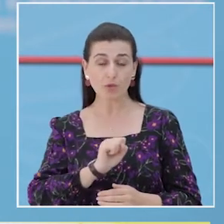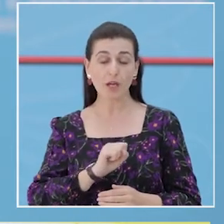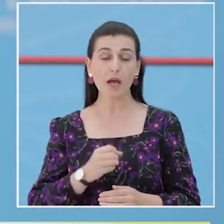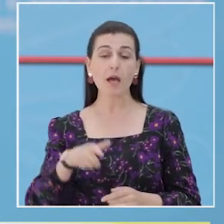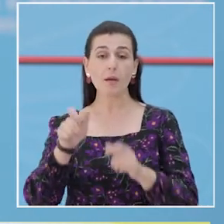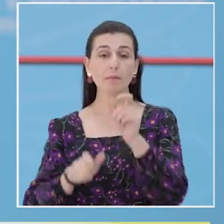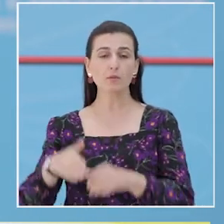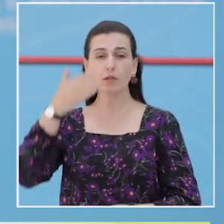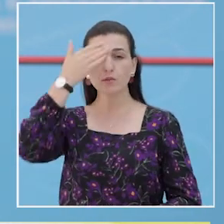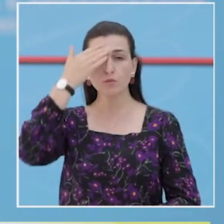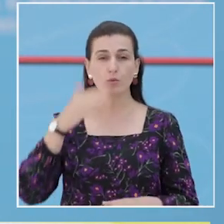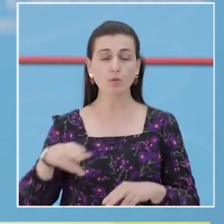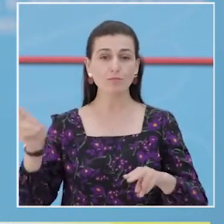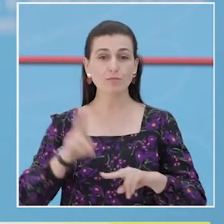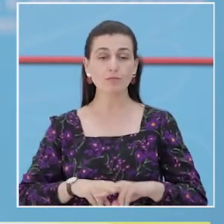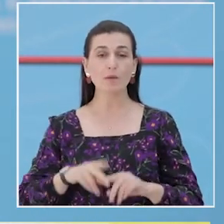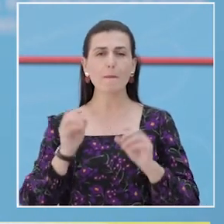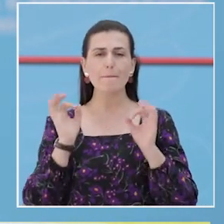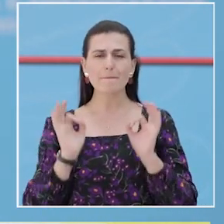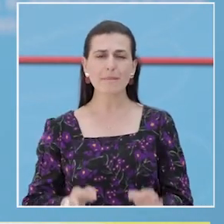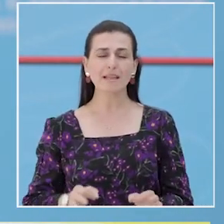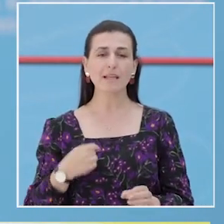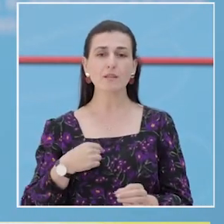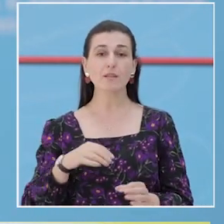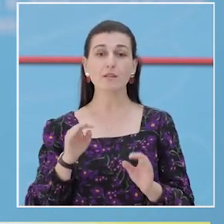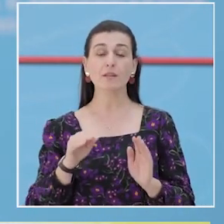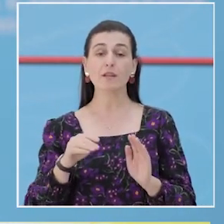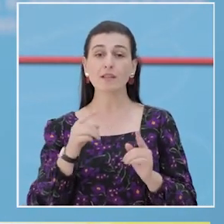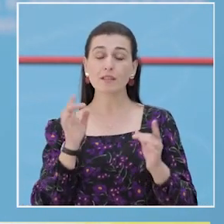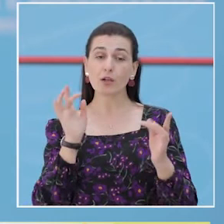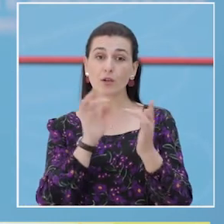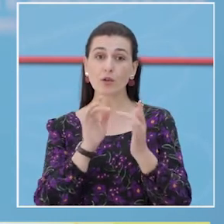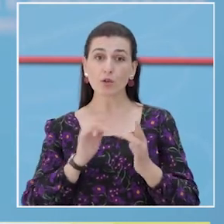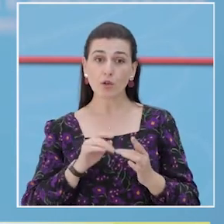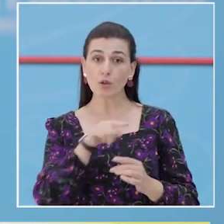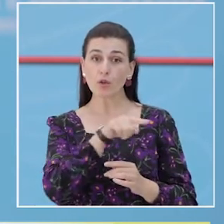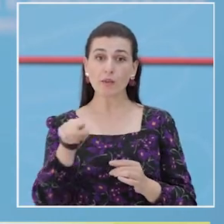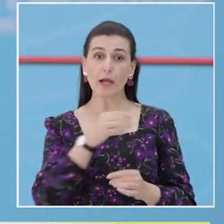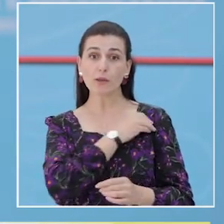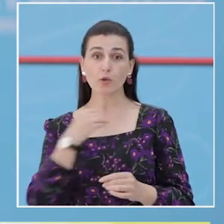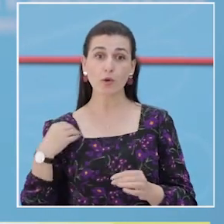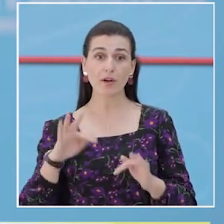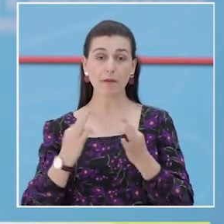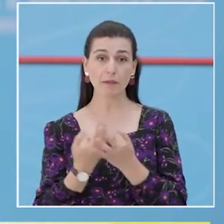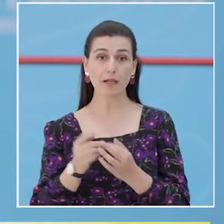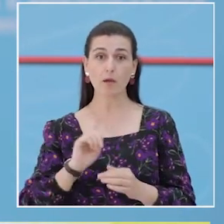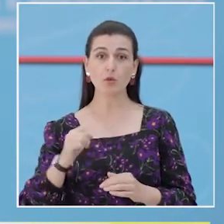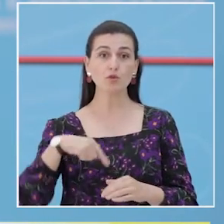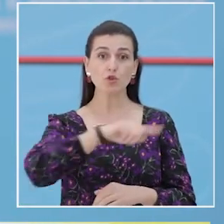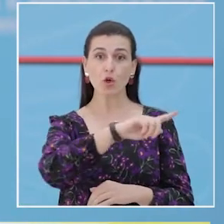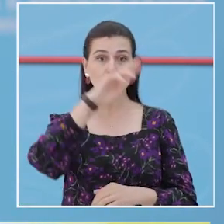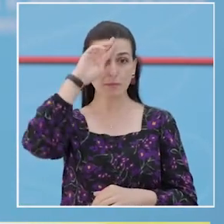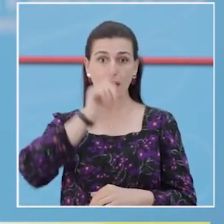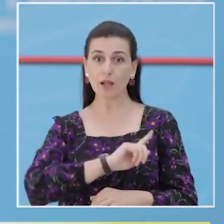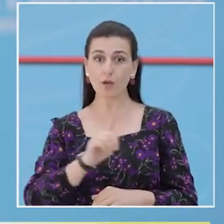dhe në përmjet masave higjenike personale. Të mëshuarit dhe qytetarët të cilët kanë së mund të kronike, ju lutëm,